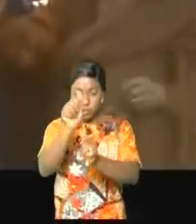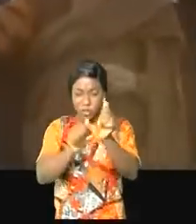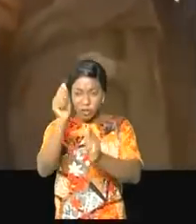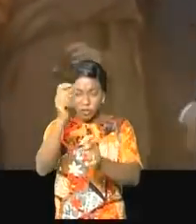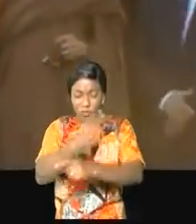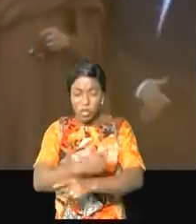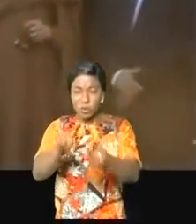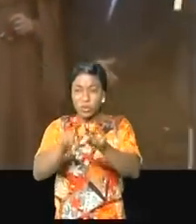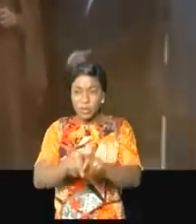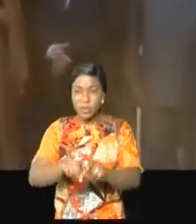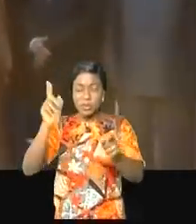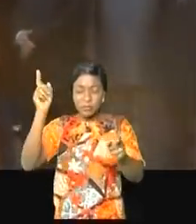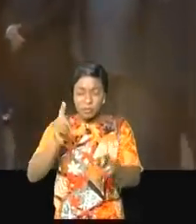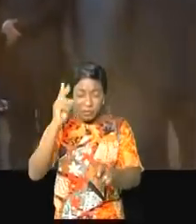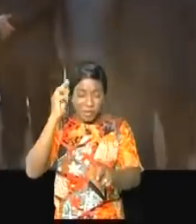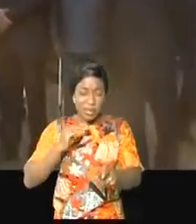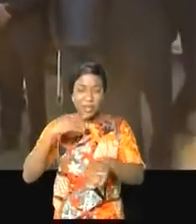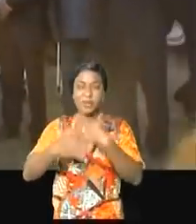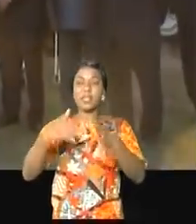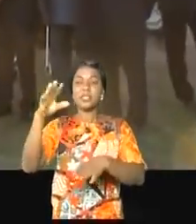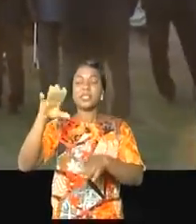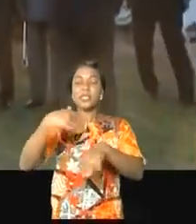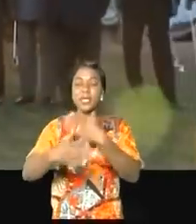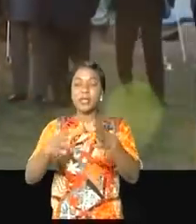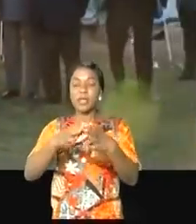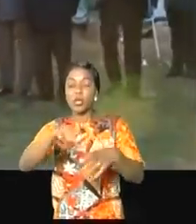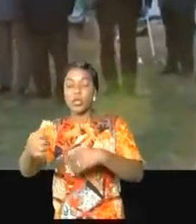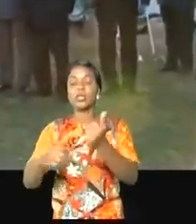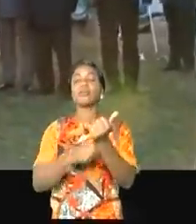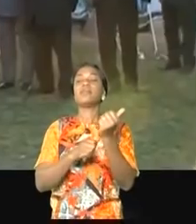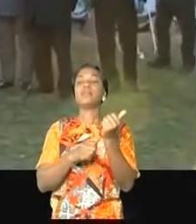exigeant de son ministre des Affaires étrangères d'en faire de même avec ses homologues.